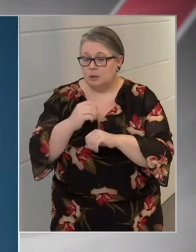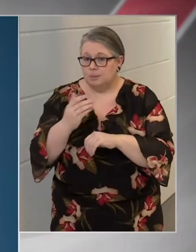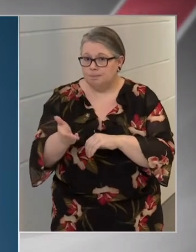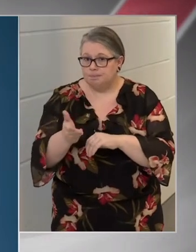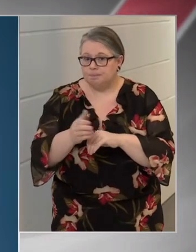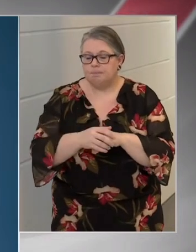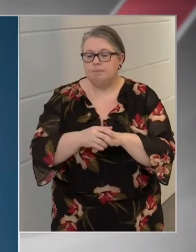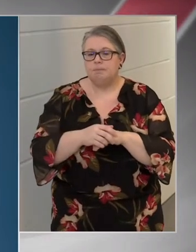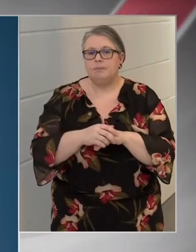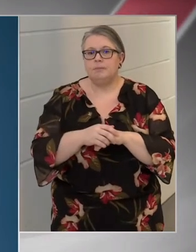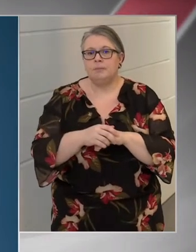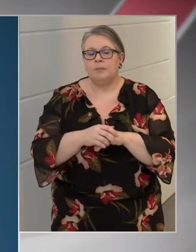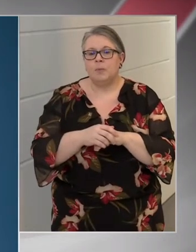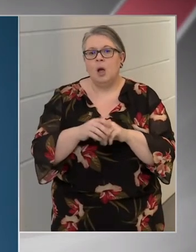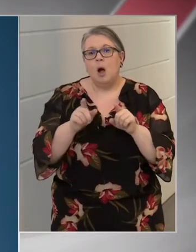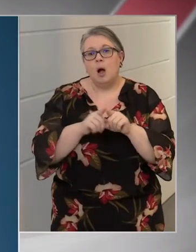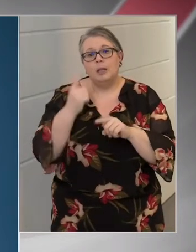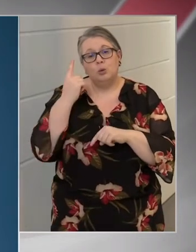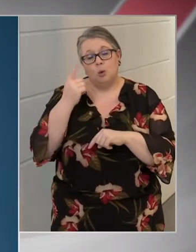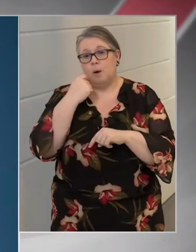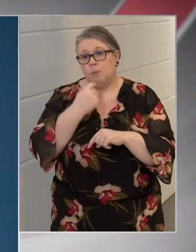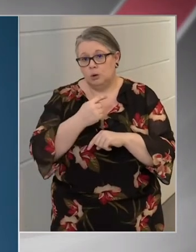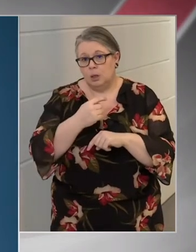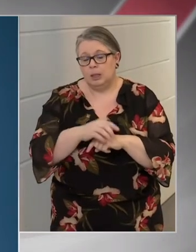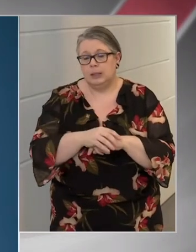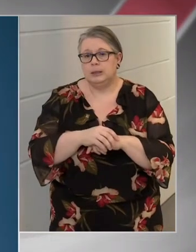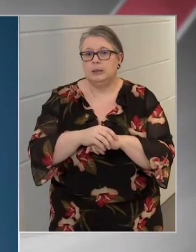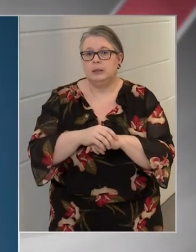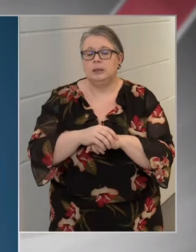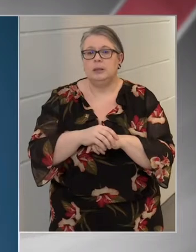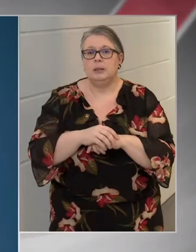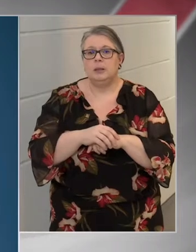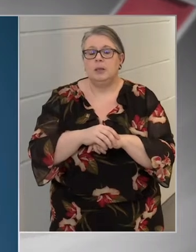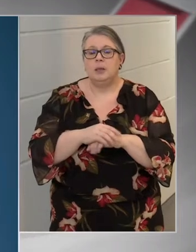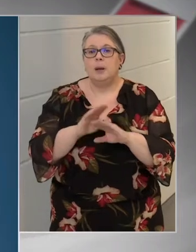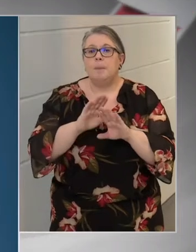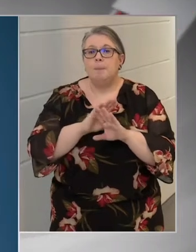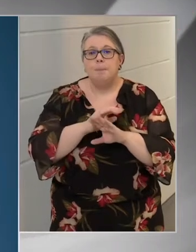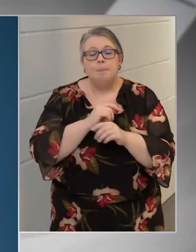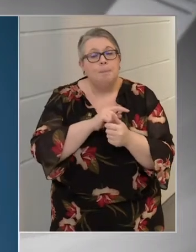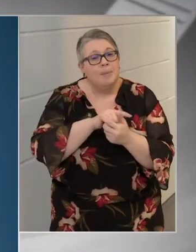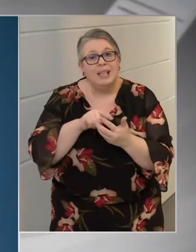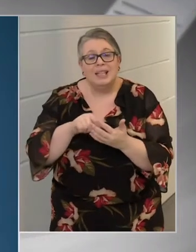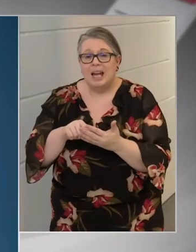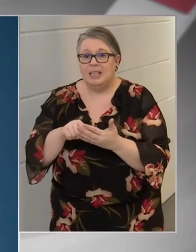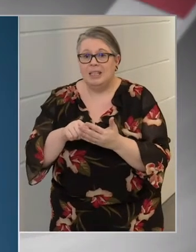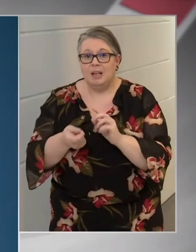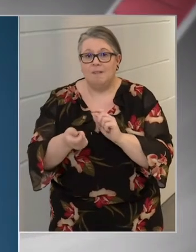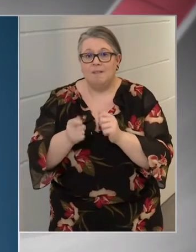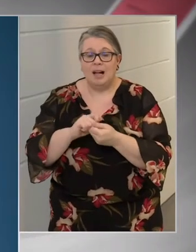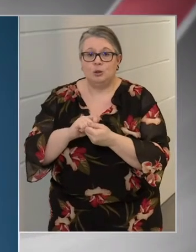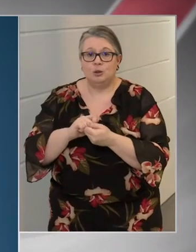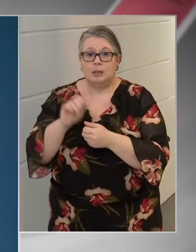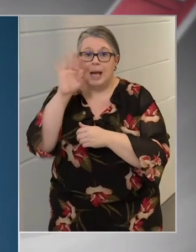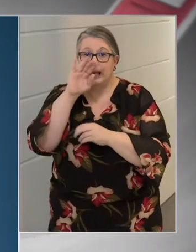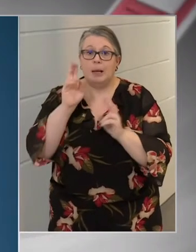annyit tudunk mondani, hogy mindegyik variáció